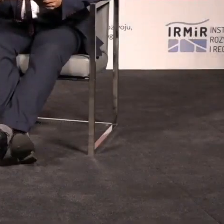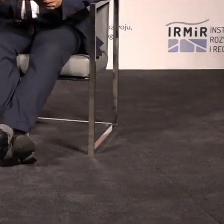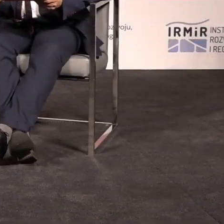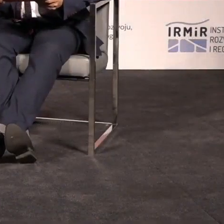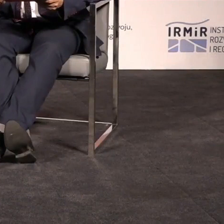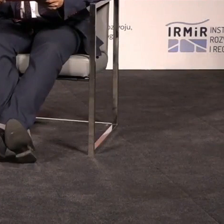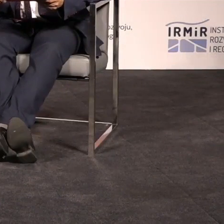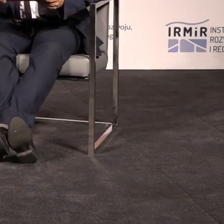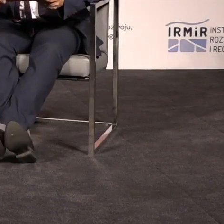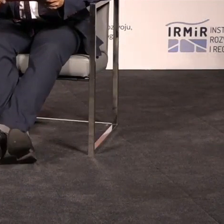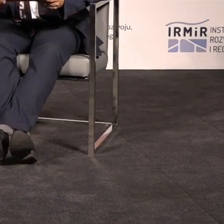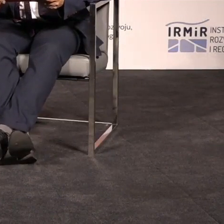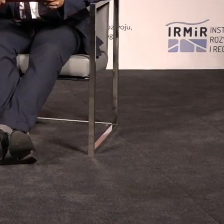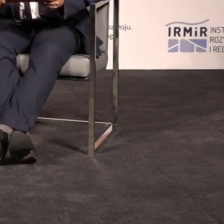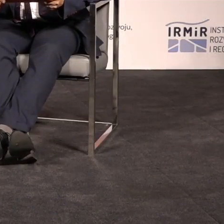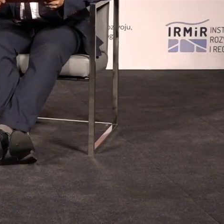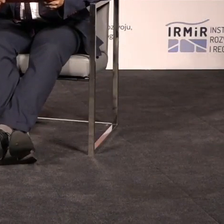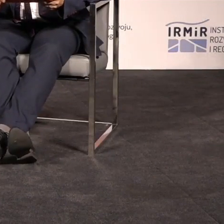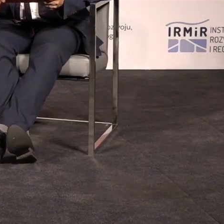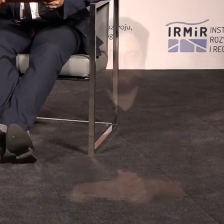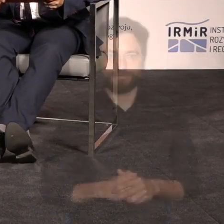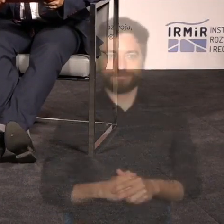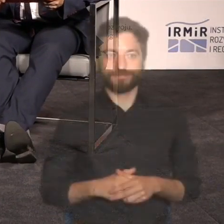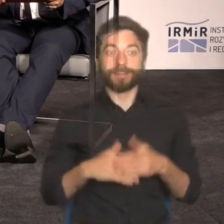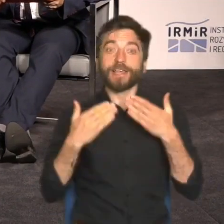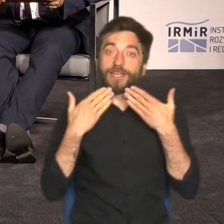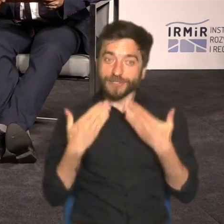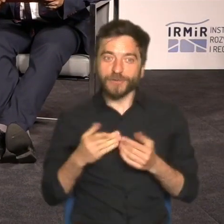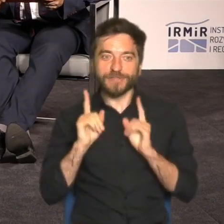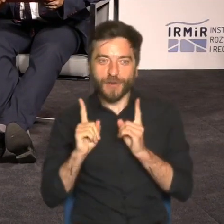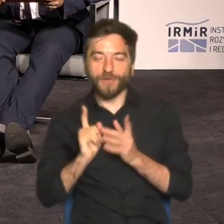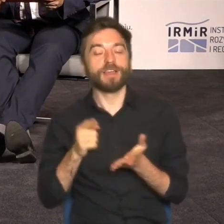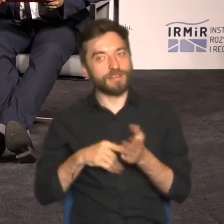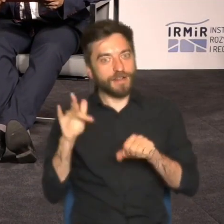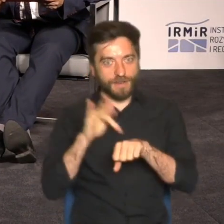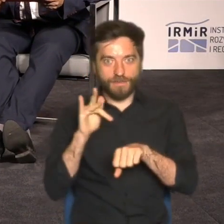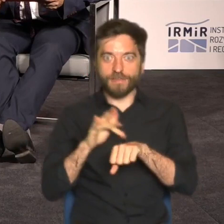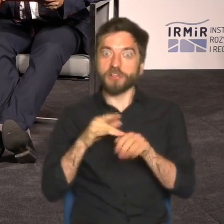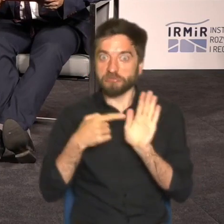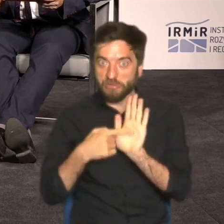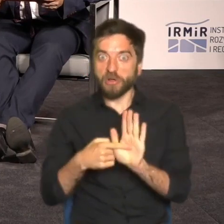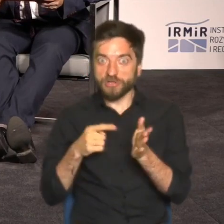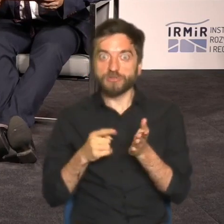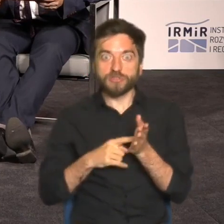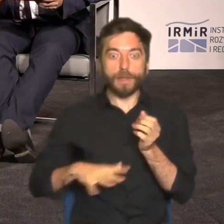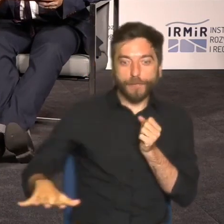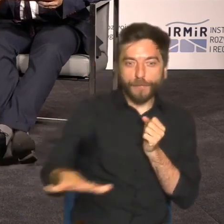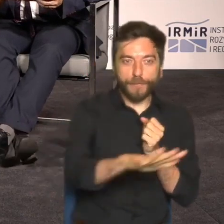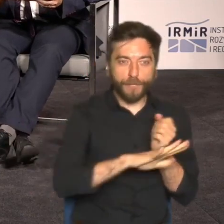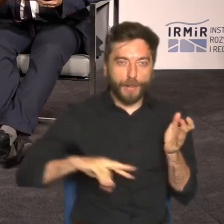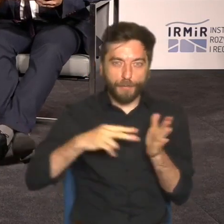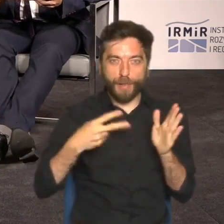Dziękuję za uwagę. Faktycznie te wyniki, które pokazują, że pokrycie planistyczne